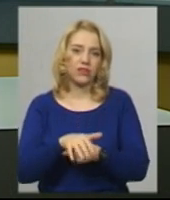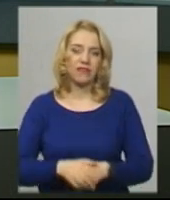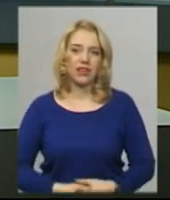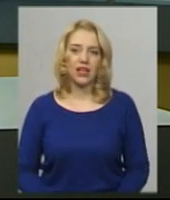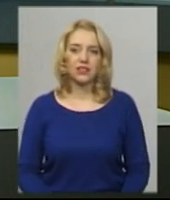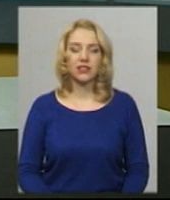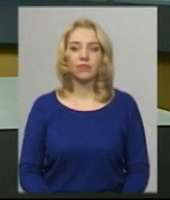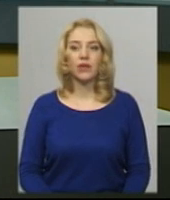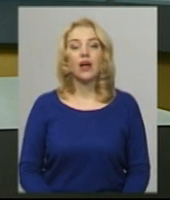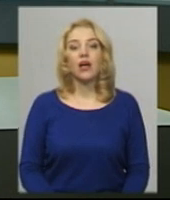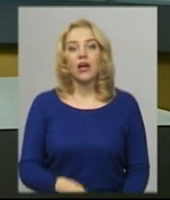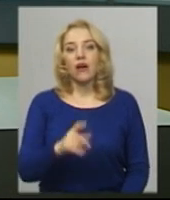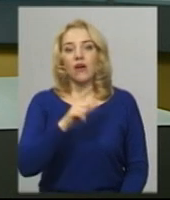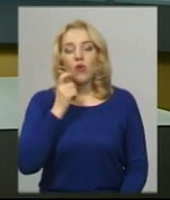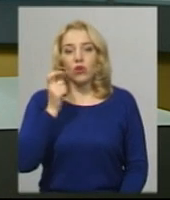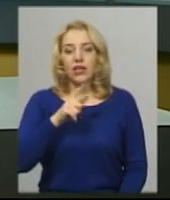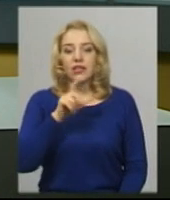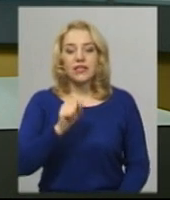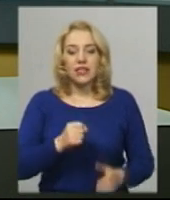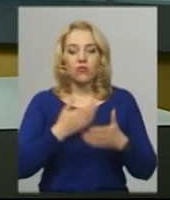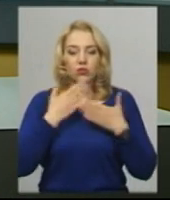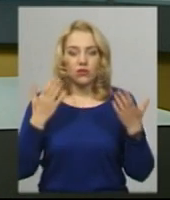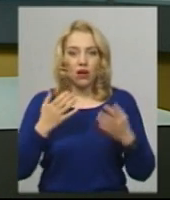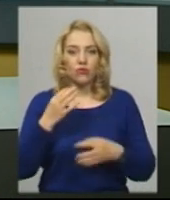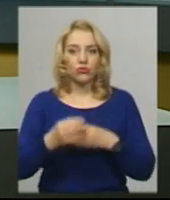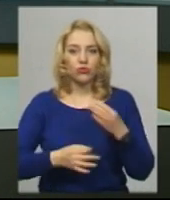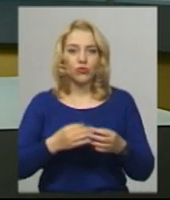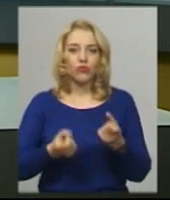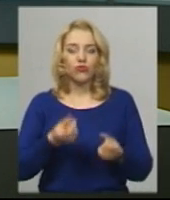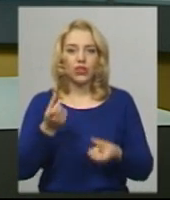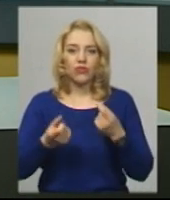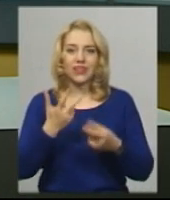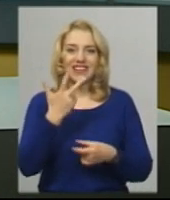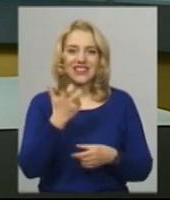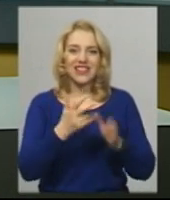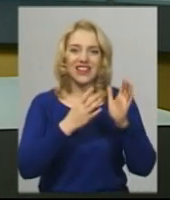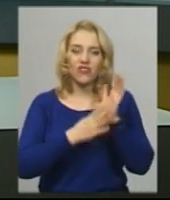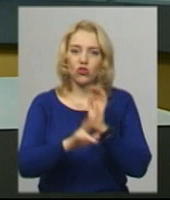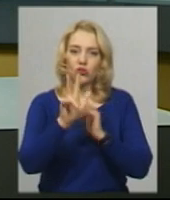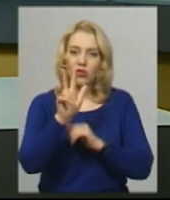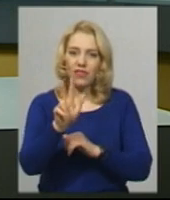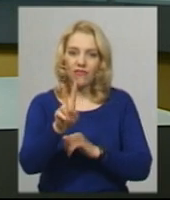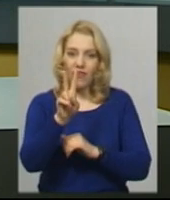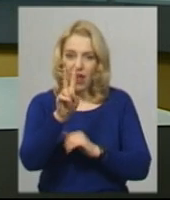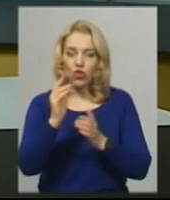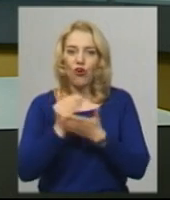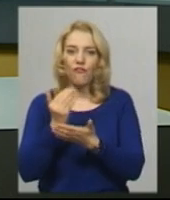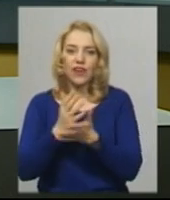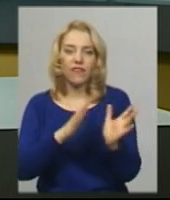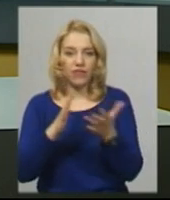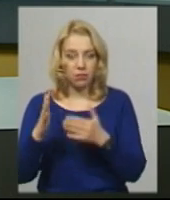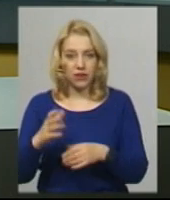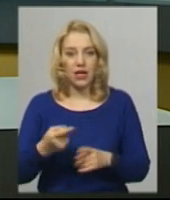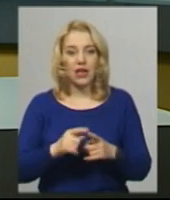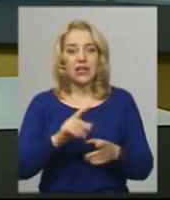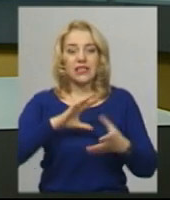В Україні за останню добу виявлено 392 нових випадків COVID-19. Загалом, за останніми офіційними даними,